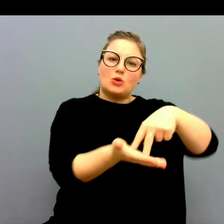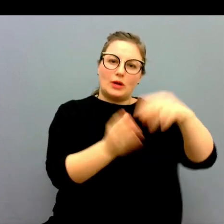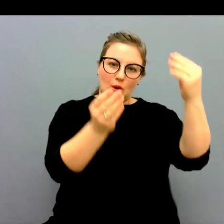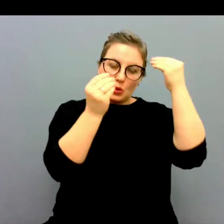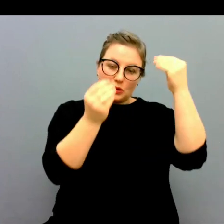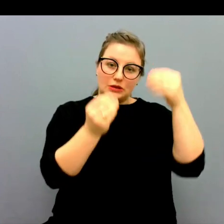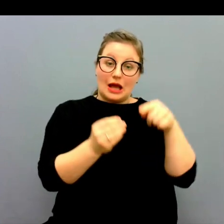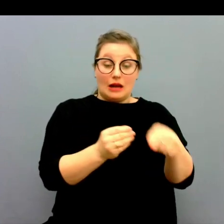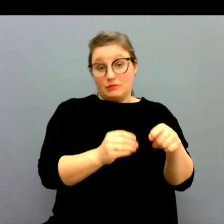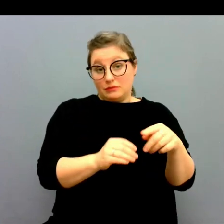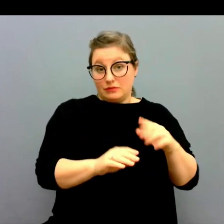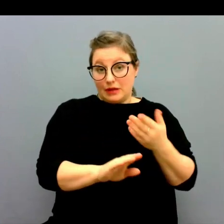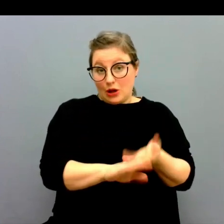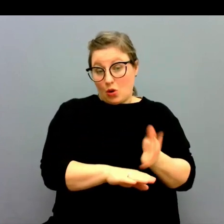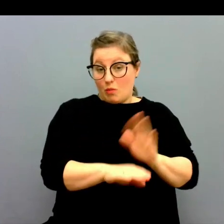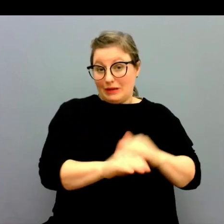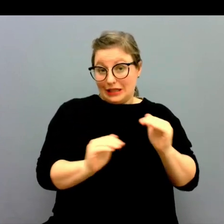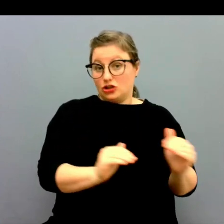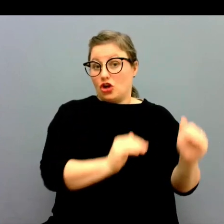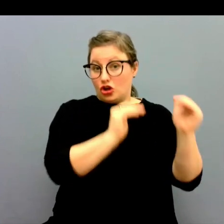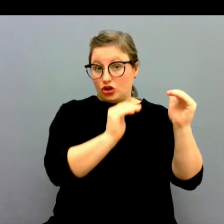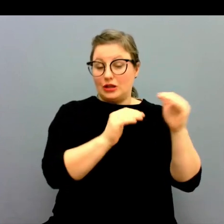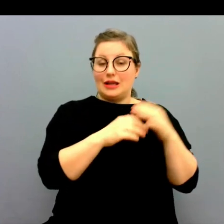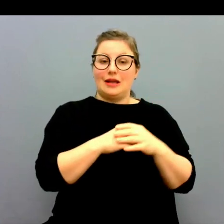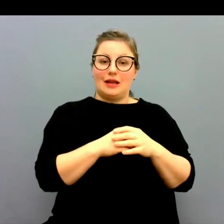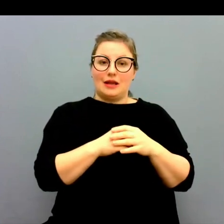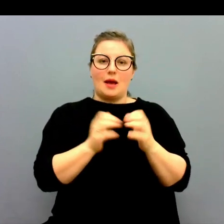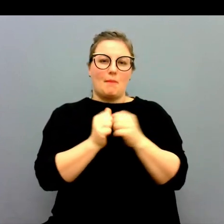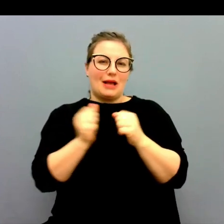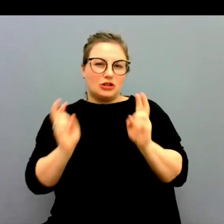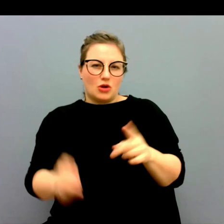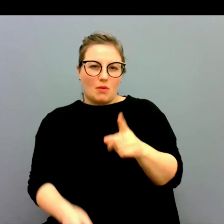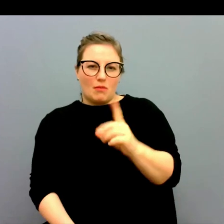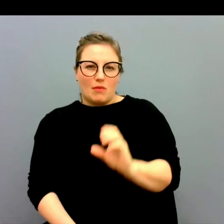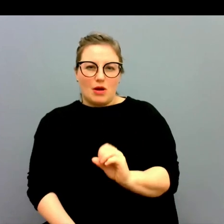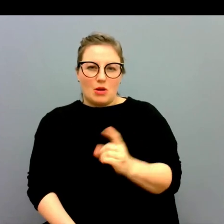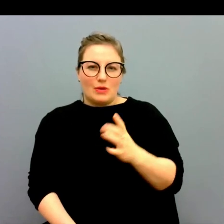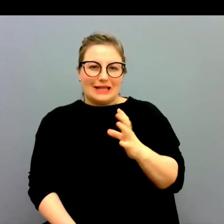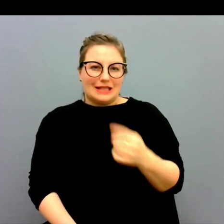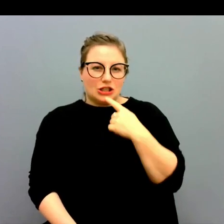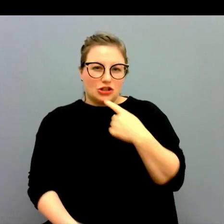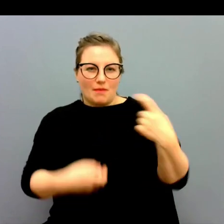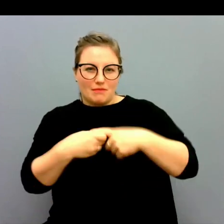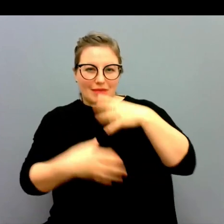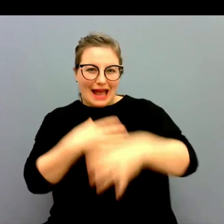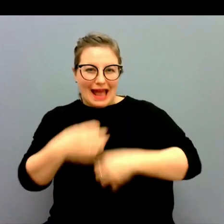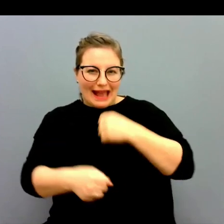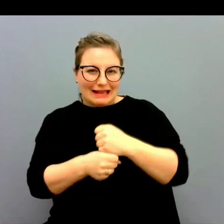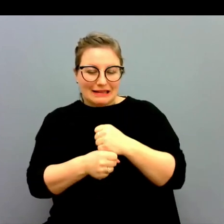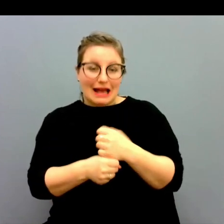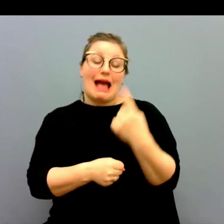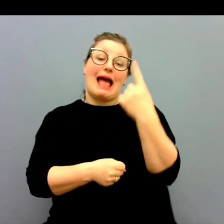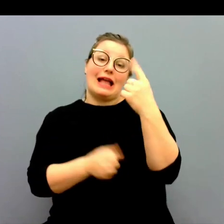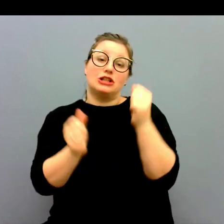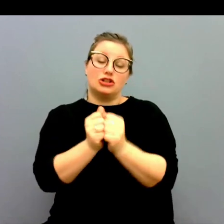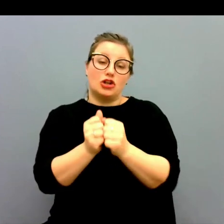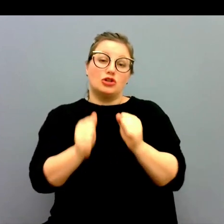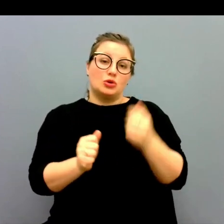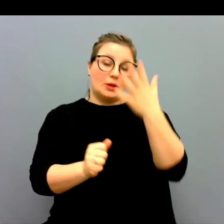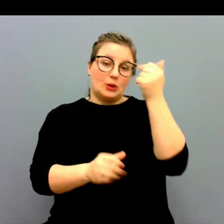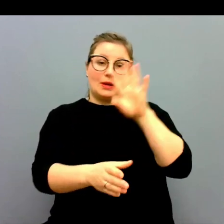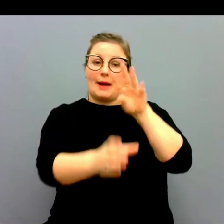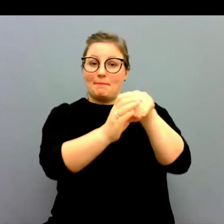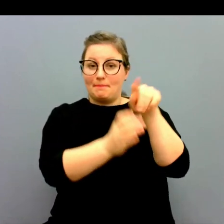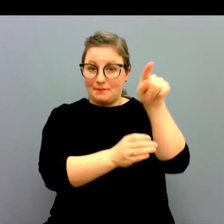kurser. Om man ser det som en kompetenshöjning. Men som Louise berättade det här om engelska. Det är väl en sån sak som skulle kunna